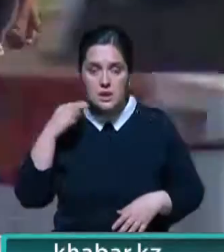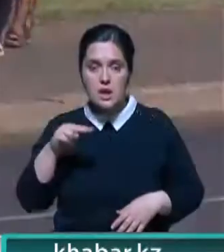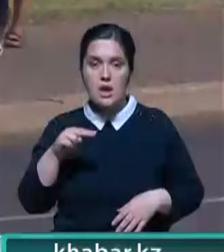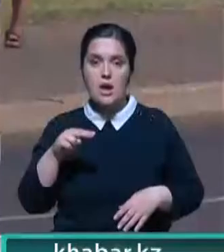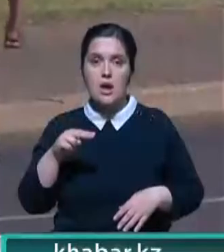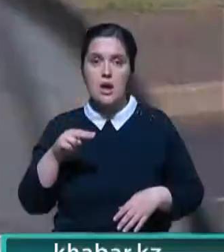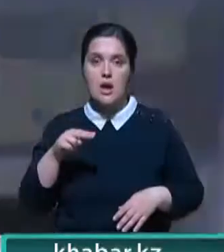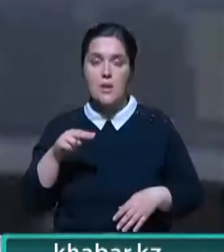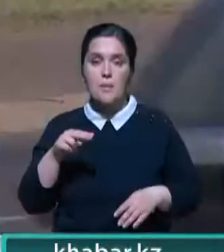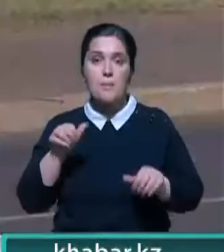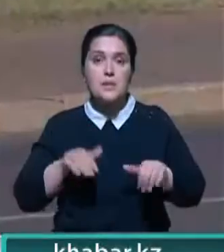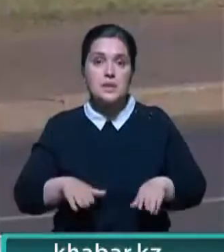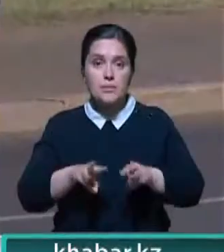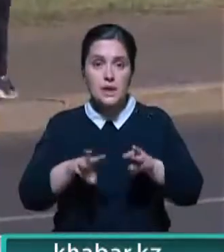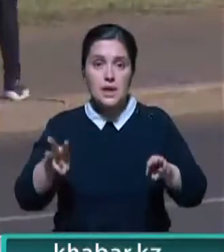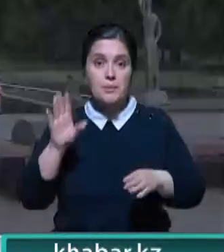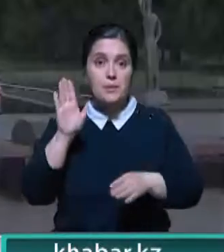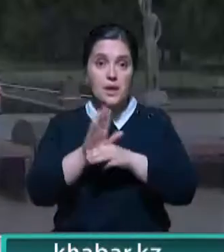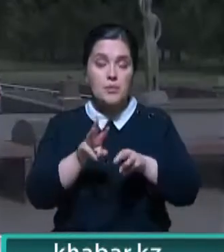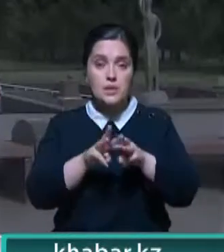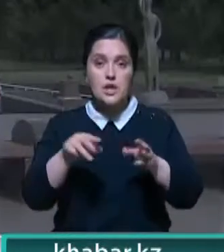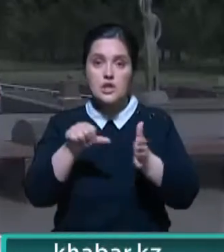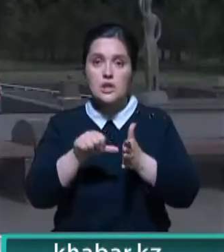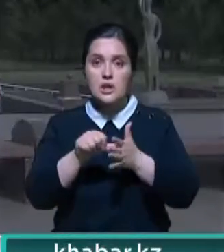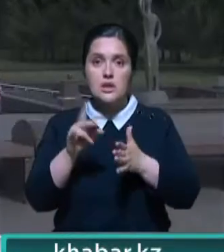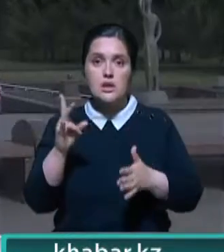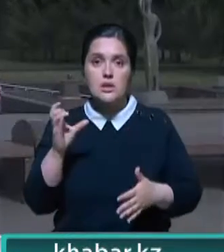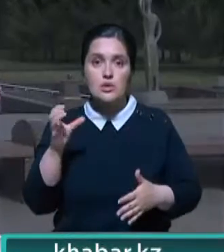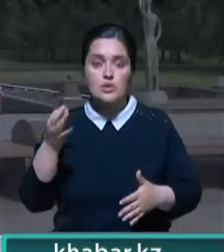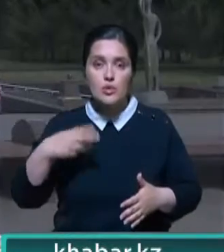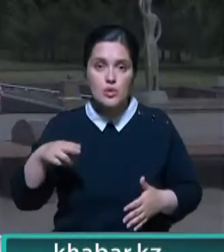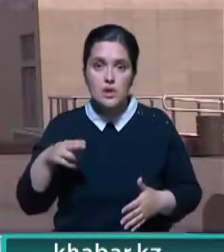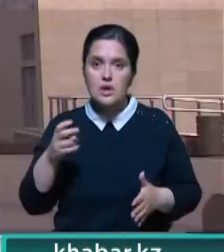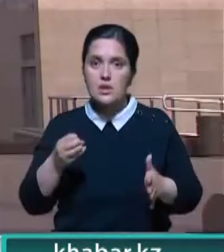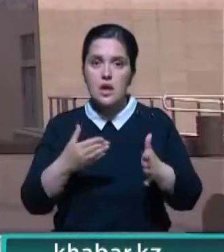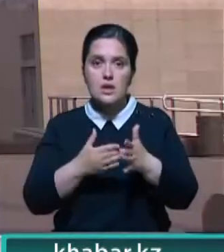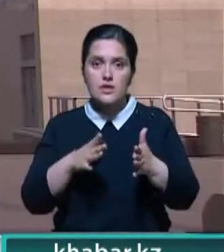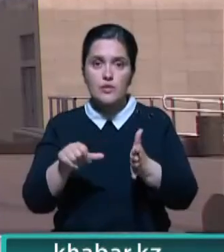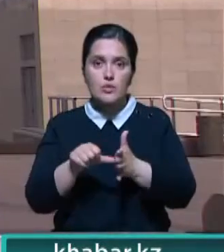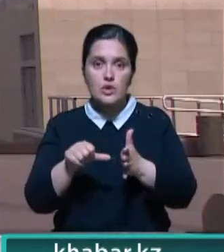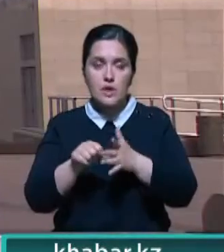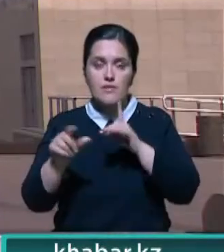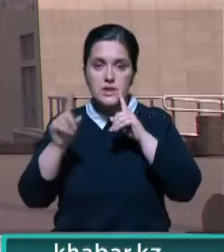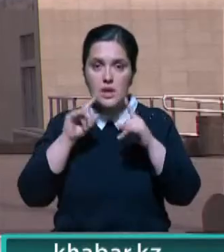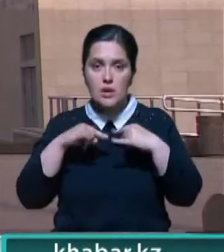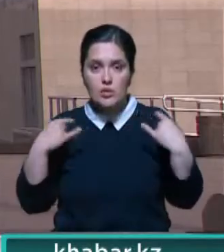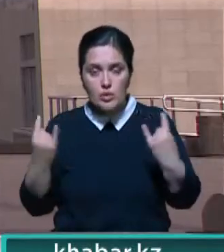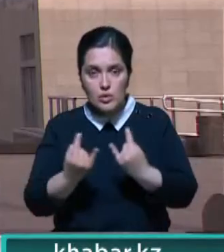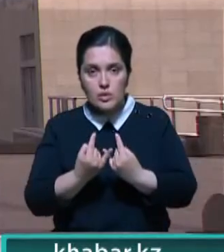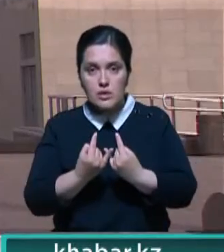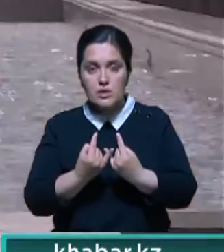президента, постановления правительства и приказы министерств. Члены НСОД не ограничивались участием на